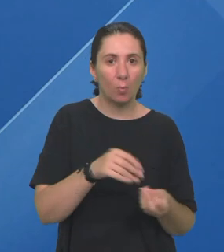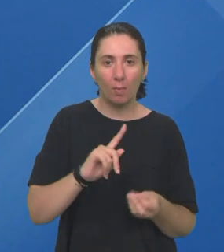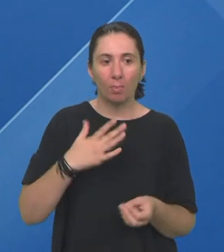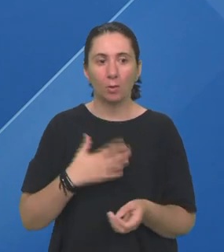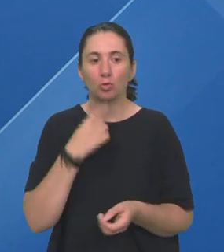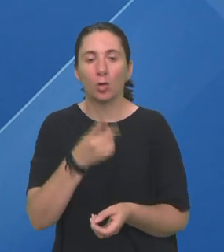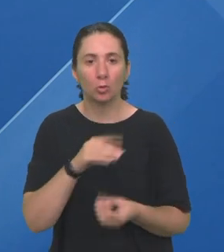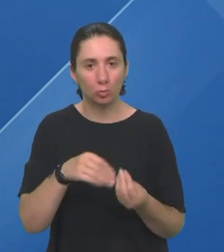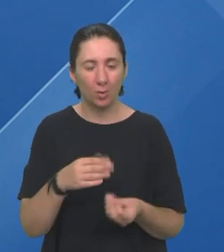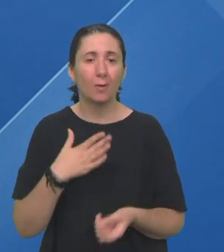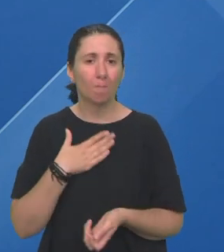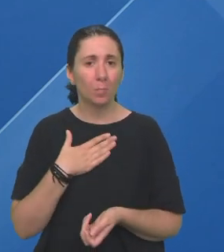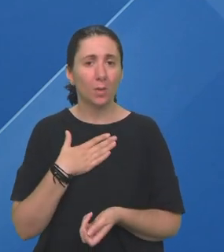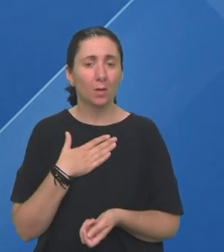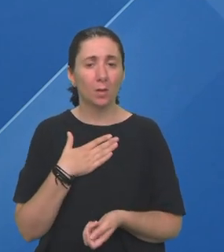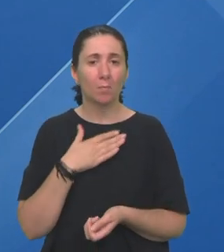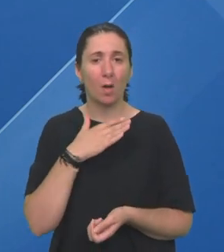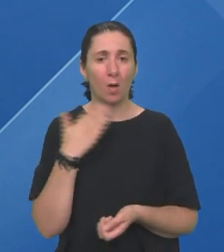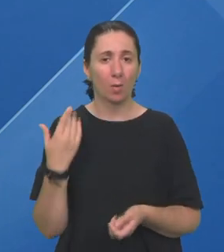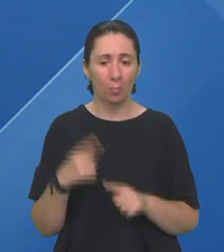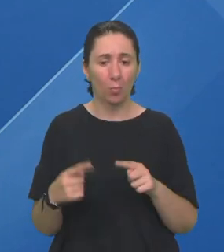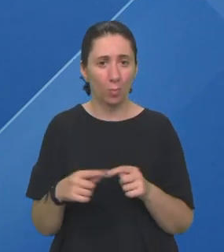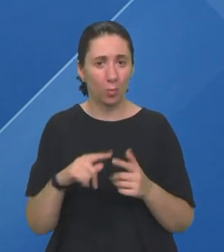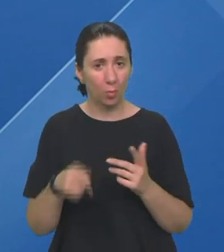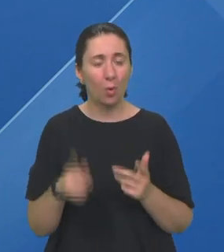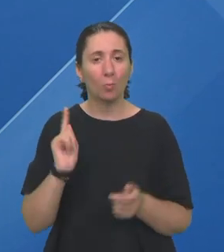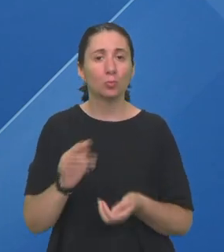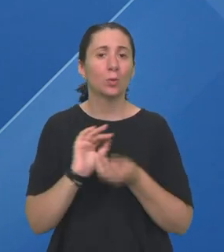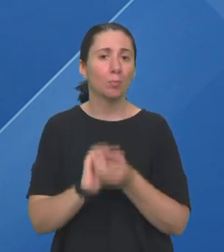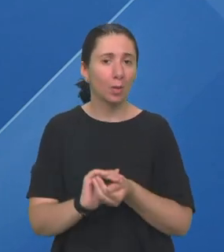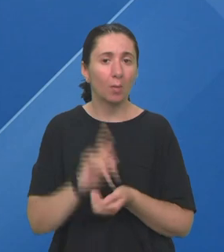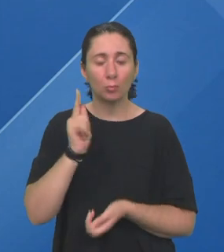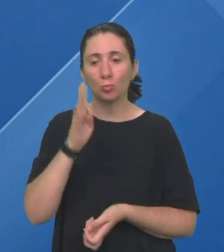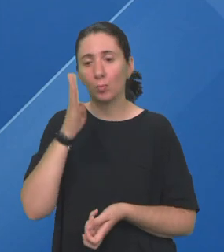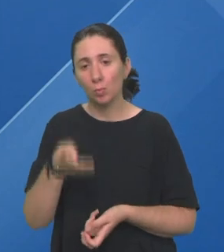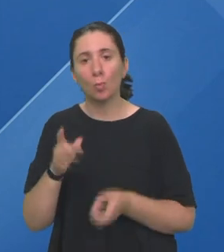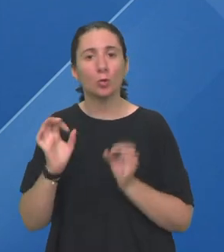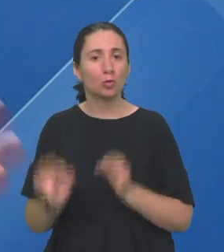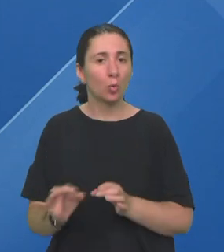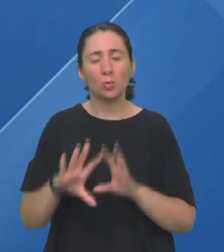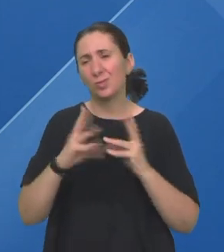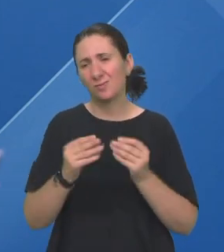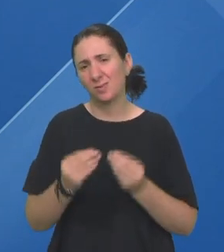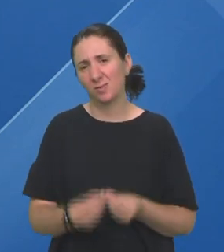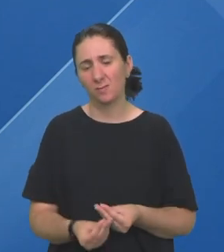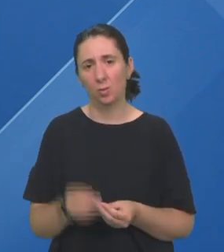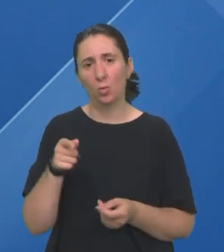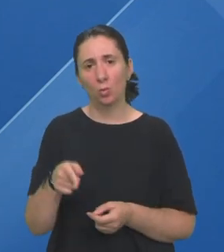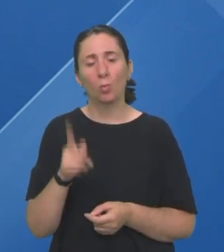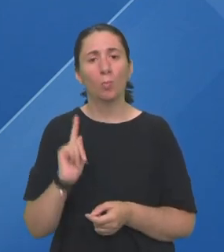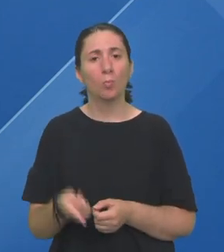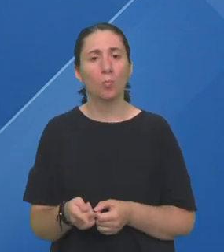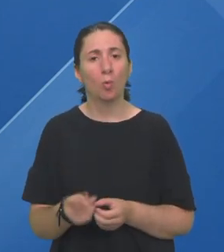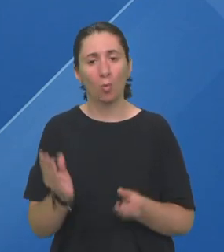podijeliti Ima tu, znači, puno toga Moraš biti i prijatelj, i psiholog, i sociolog, i svašto nešto u tome